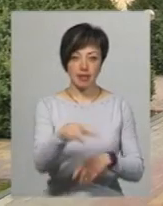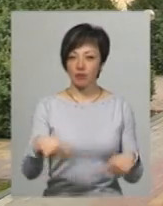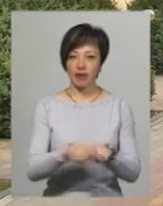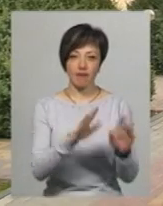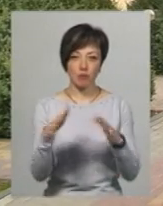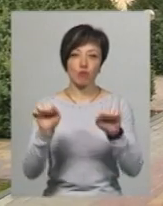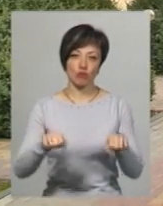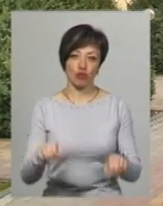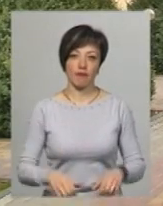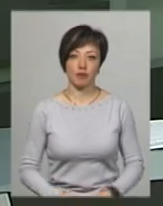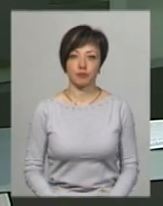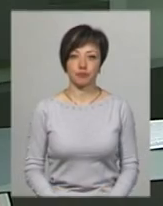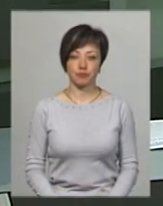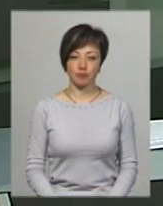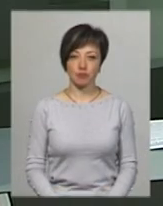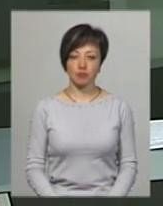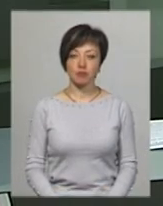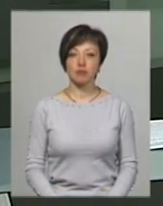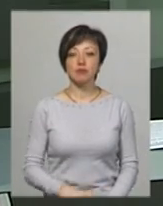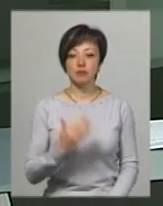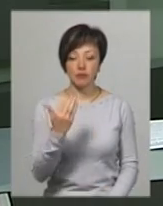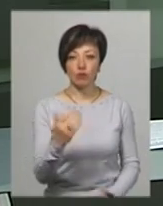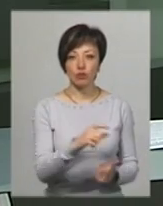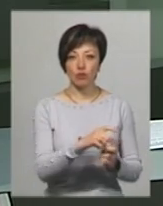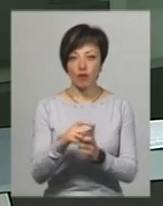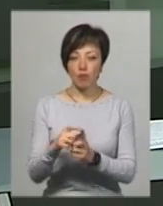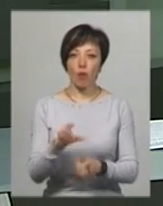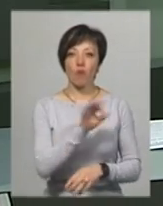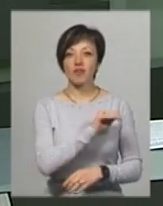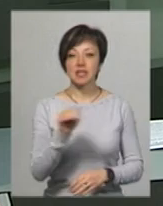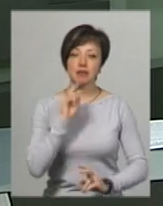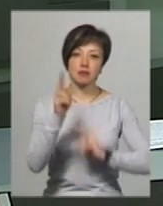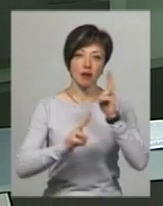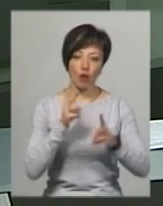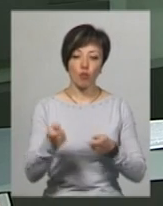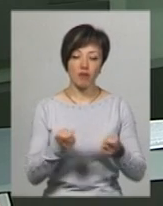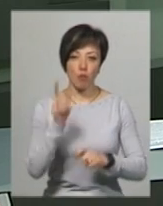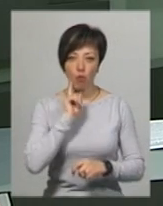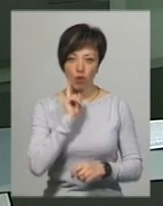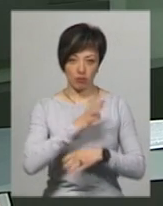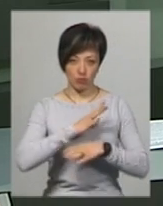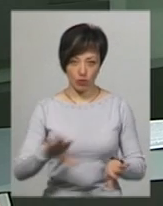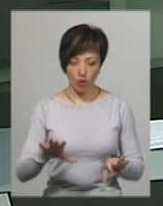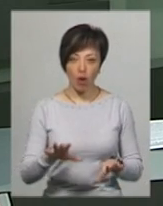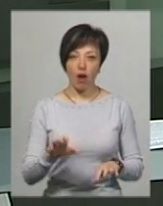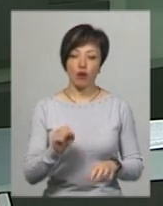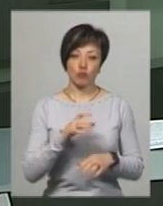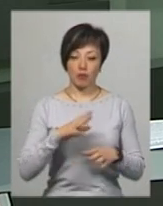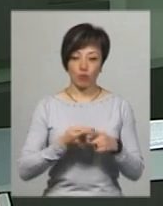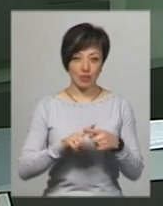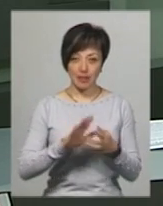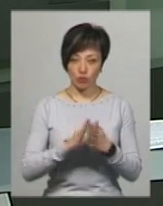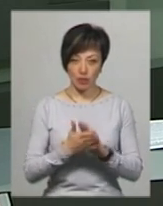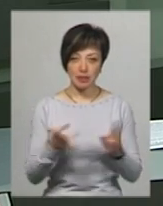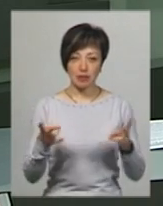такі випадки можливі. За словами Андрія Полудняка, офіційних скарг до управління поки не надходило. Або уникнути даних